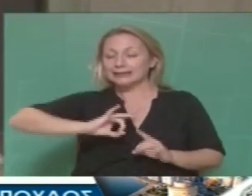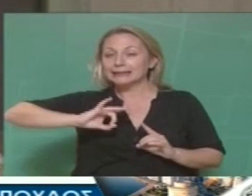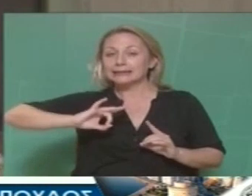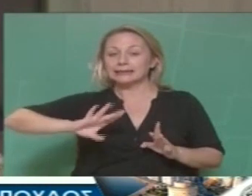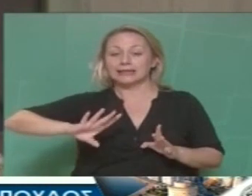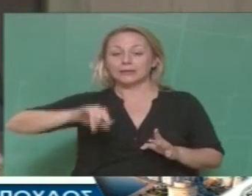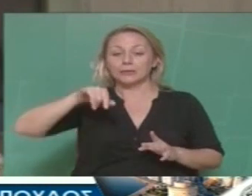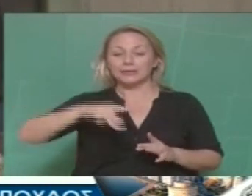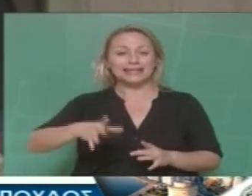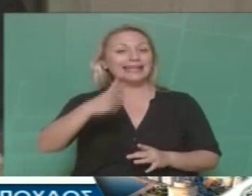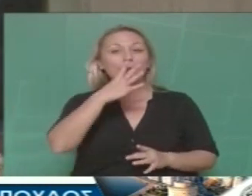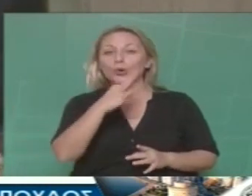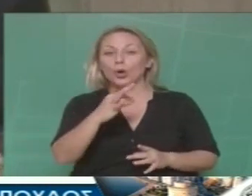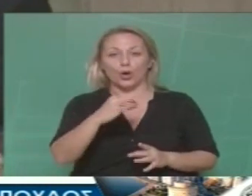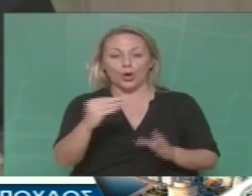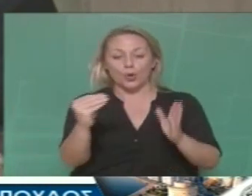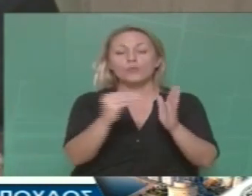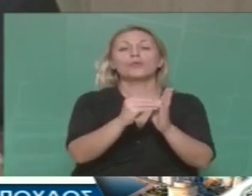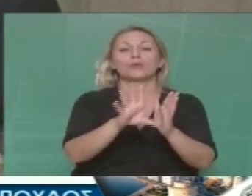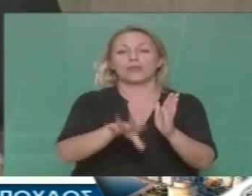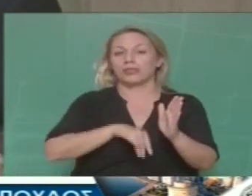της ελάχιστες αιτιολόγησης, γιατί...